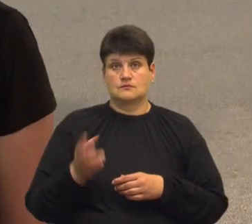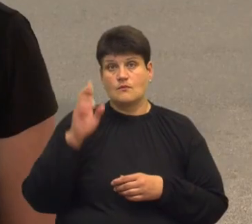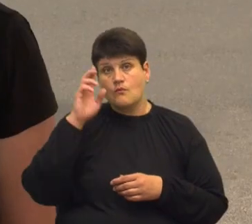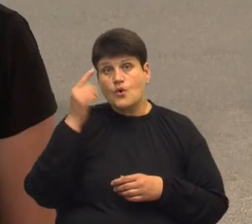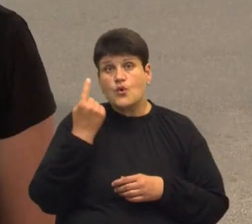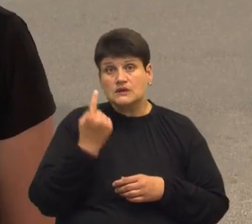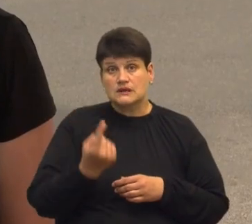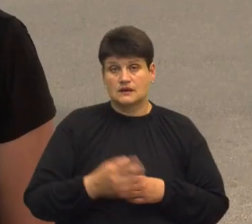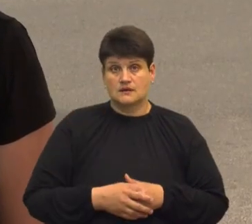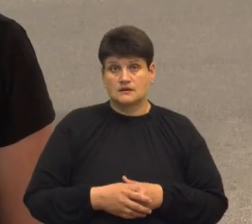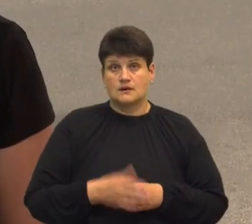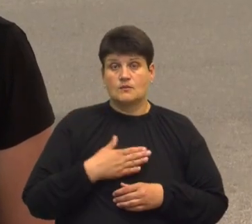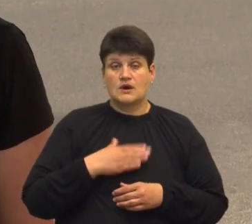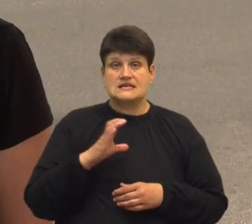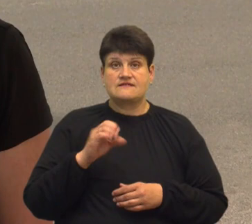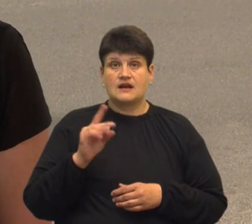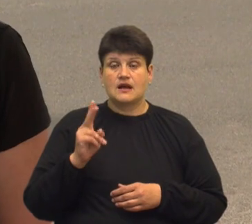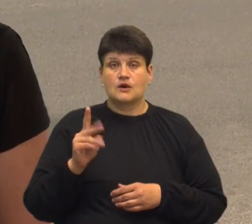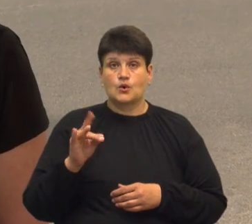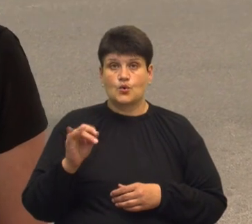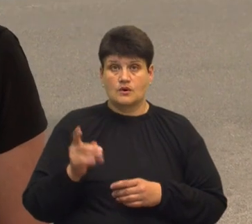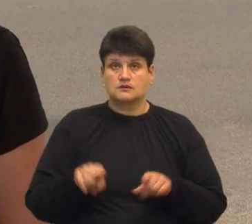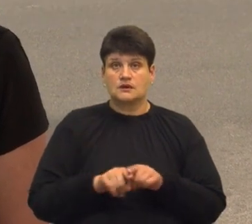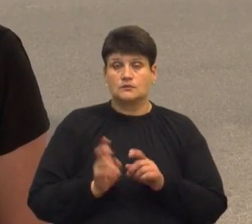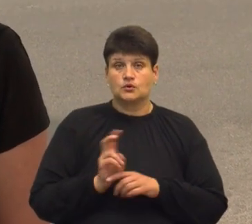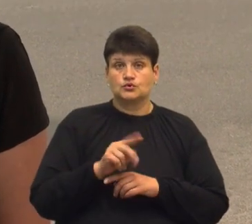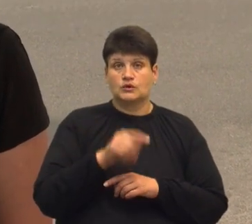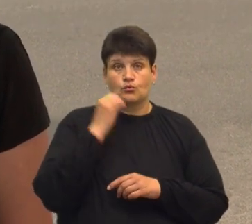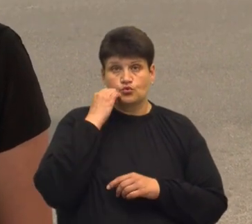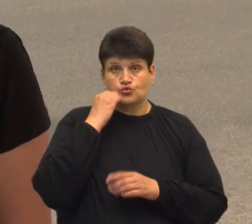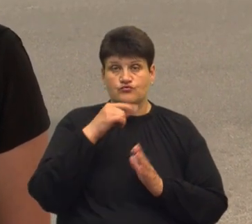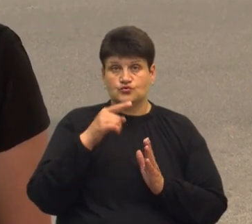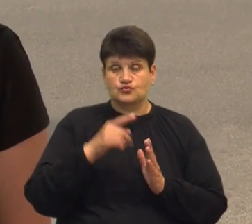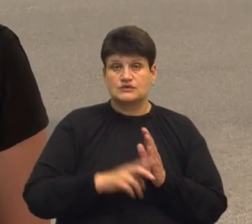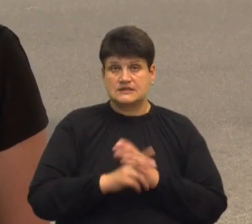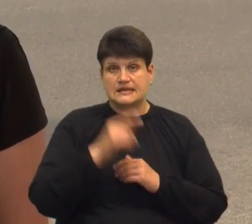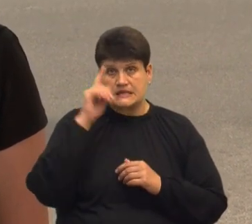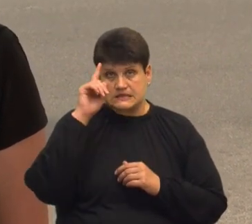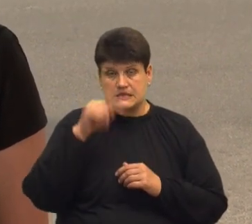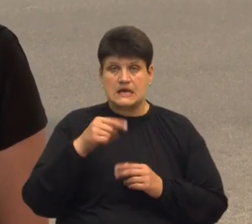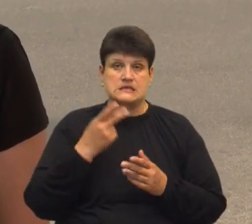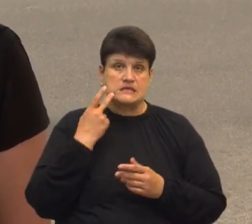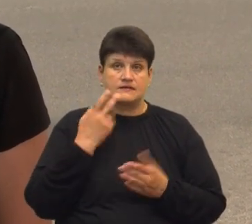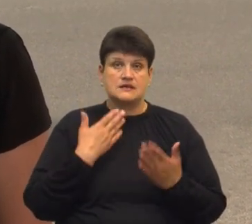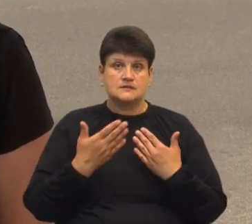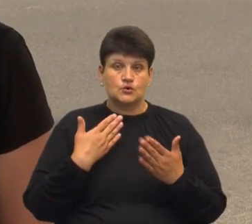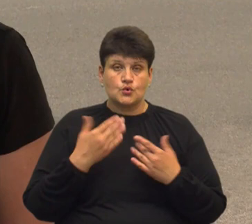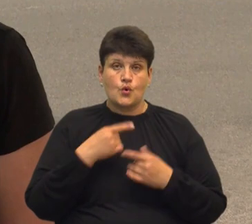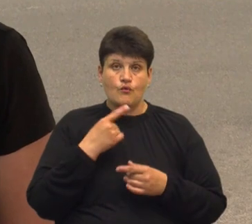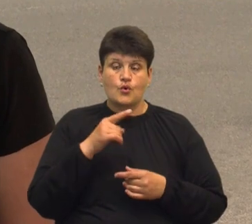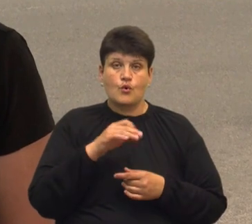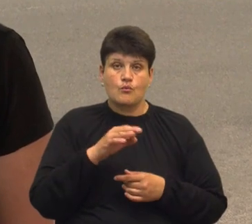От моя звикруха, вона також ходить в цю військовську церкву, і я знаю, завжди спілкуюся і говорю про це, що